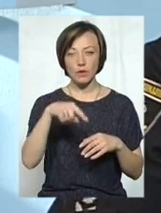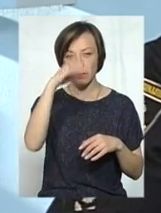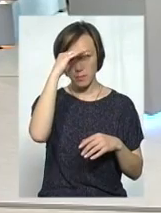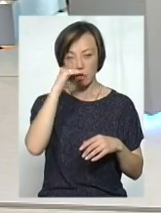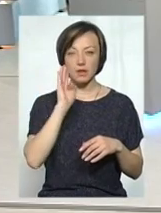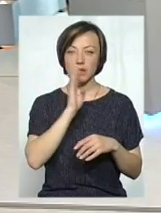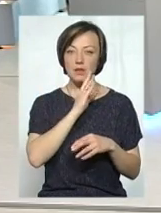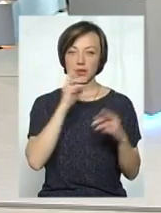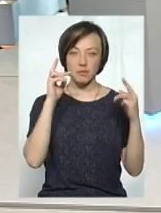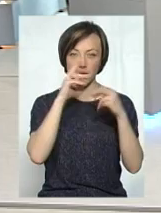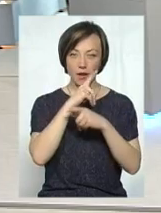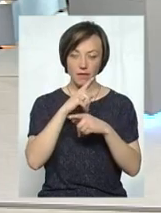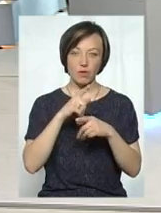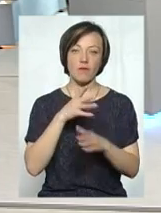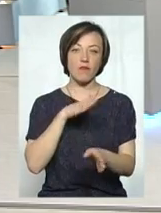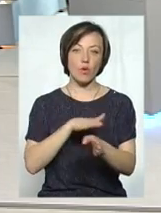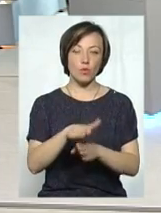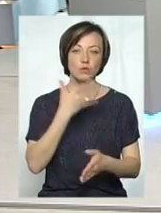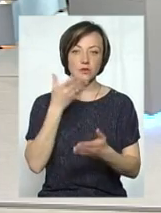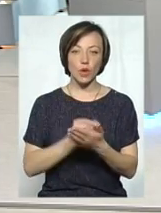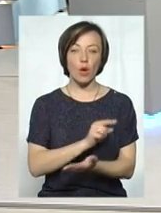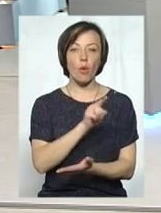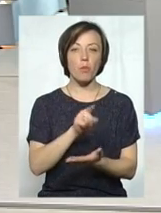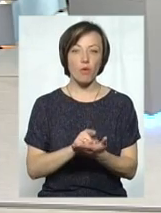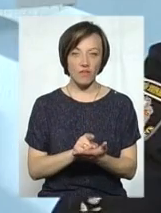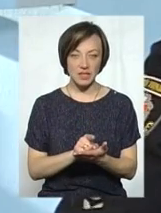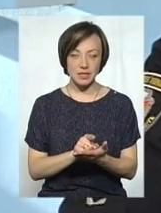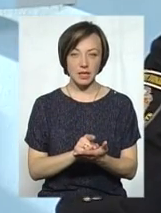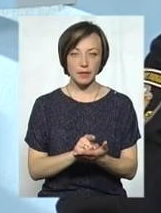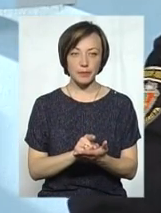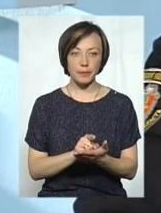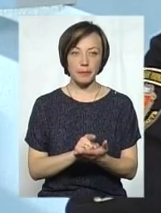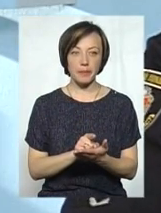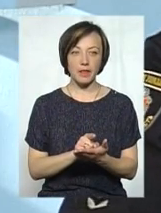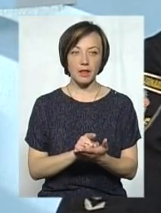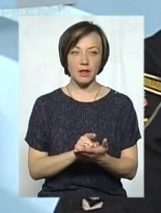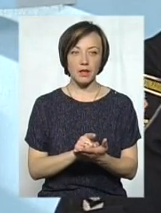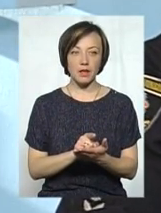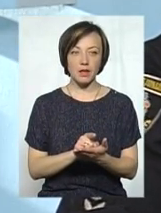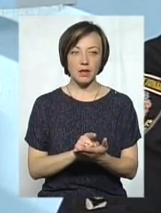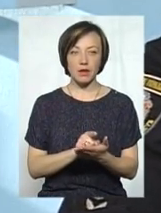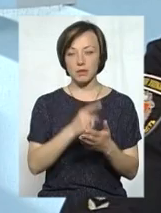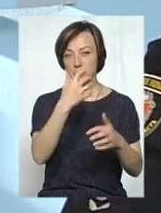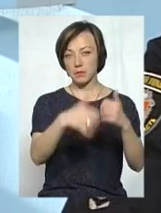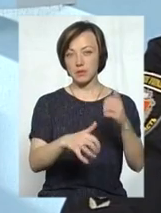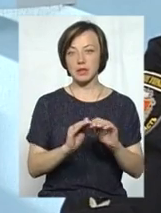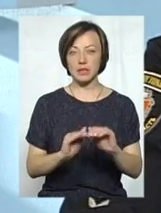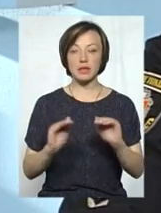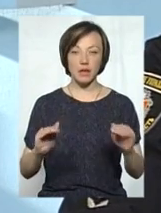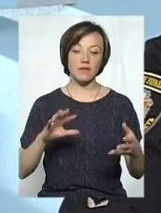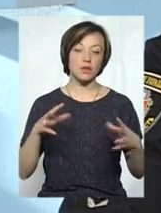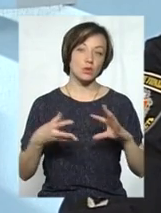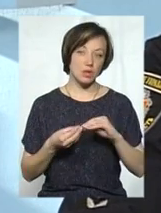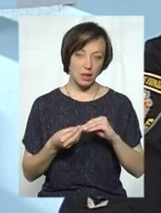неналежним чином виконують свої обов'язки батьків, відволікаються від дітей, внаслідок